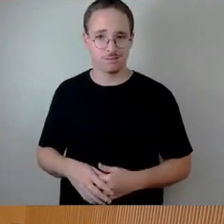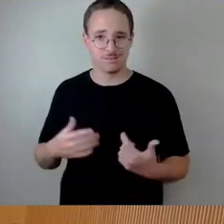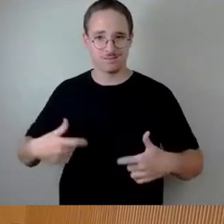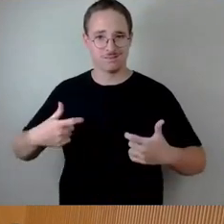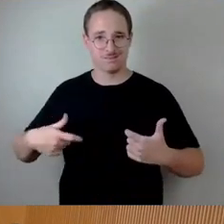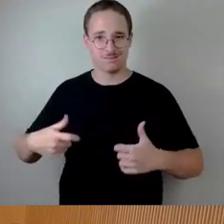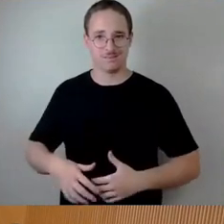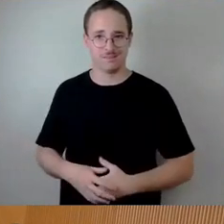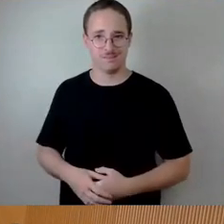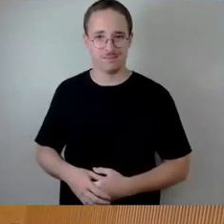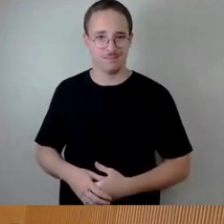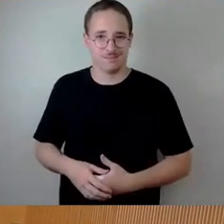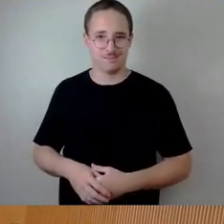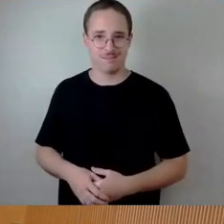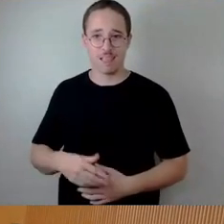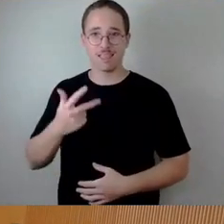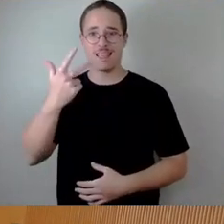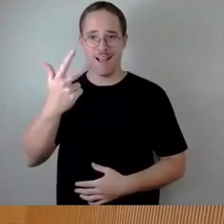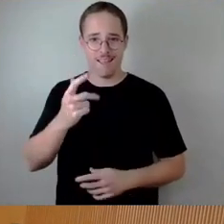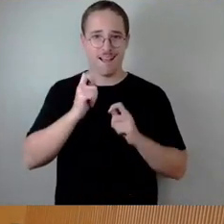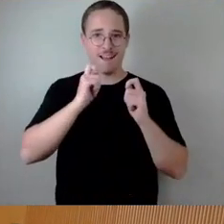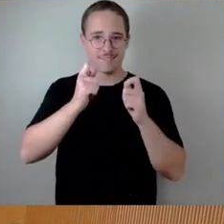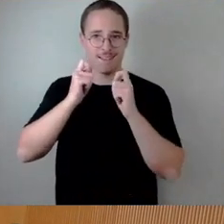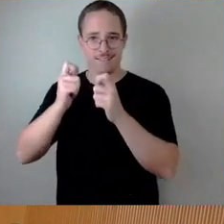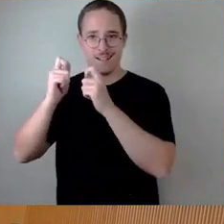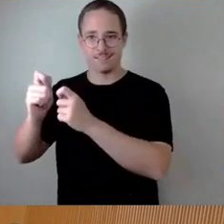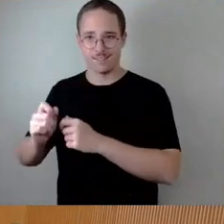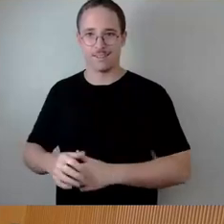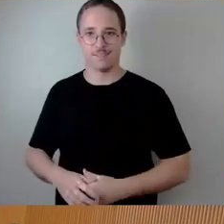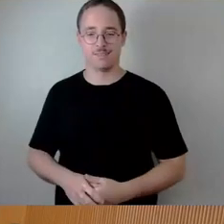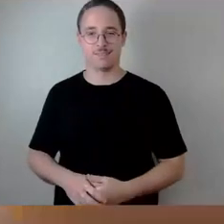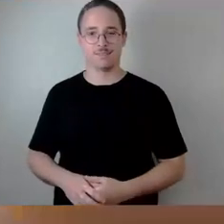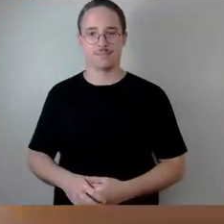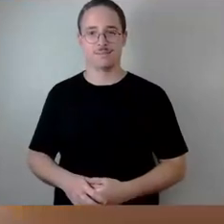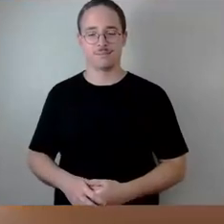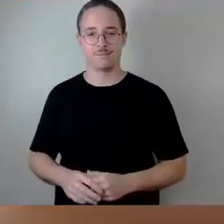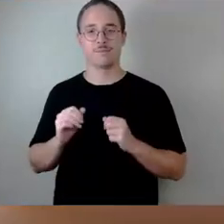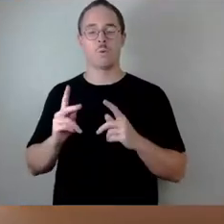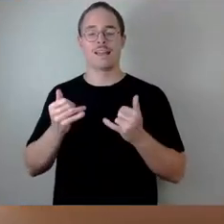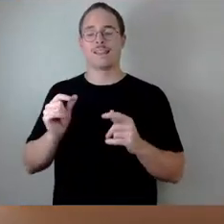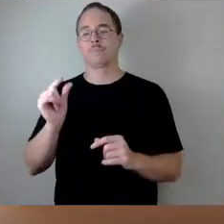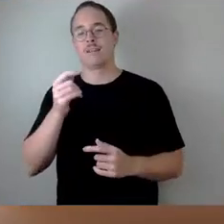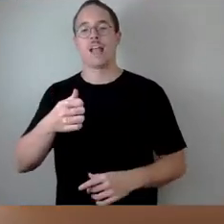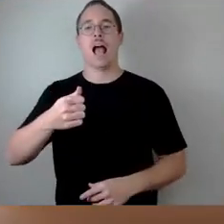Es gibt drei Anträge, die da sind. Also, um jetzt so ein bisschen die Angst zu nehmen,